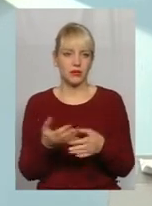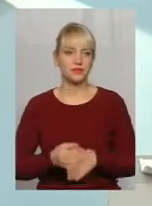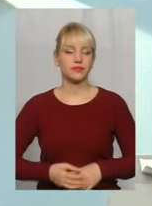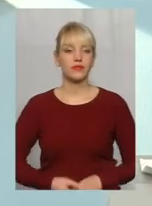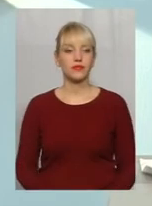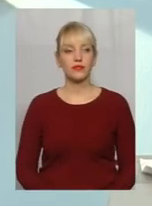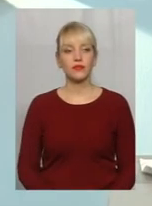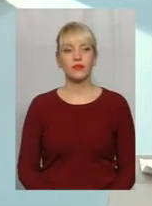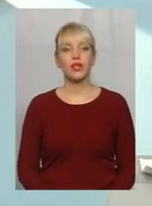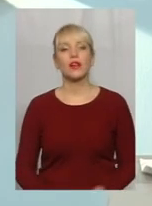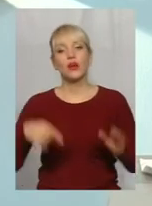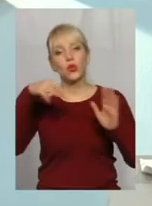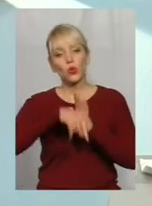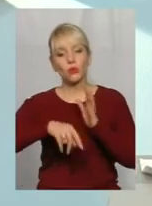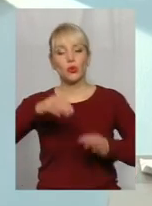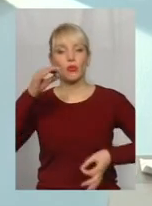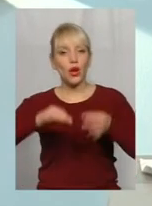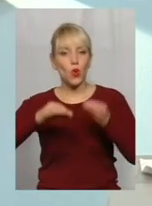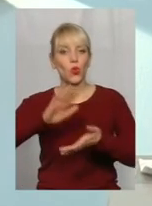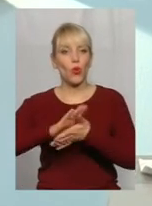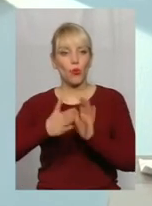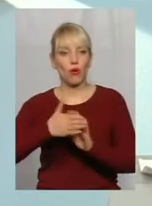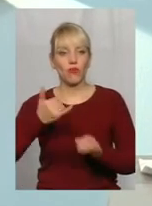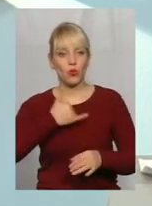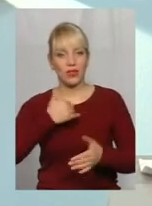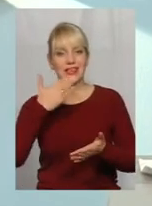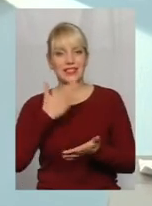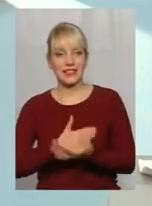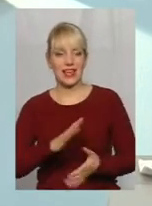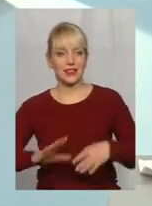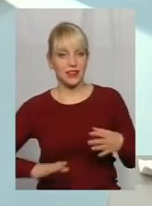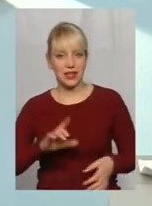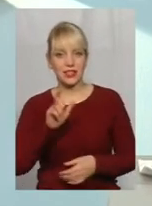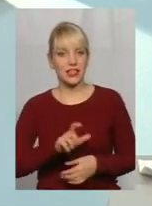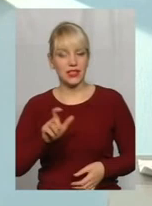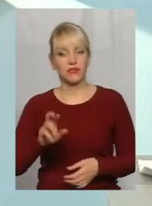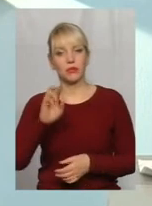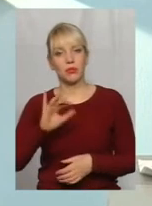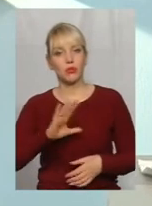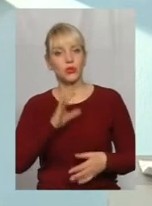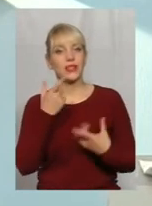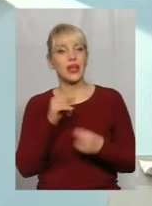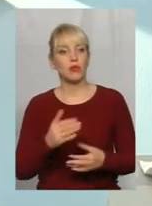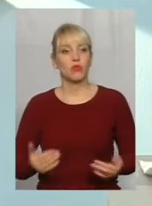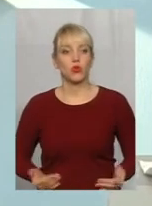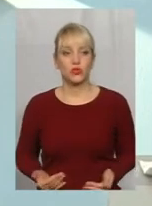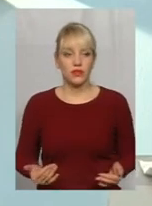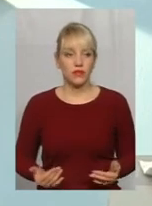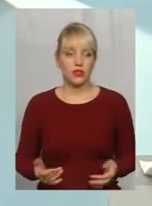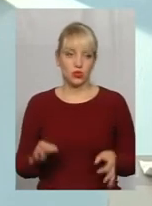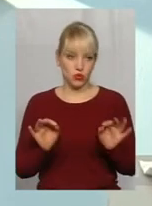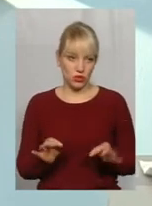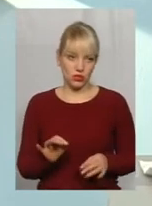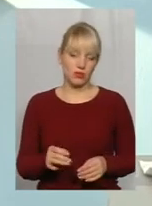умови в нас природні є. Тренери, якщо було б де проживати і так далі, нормально